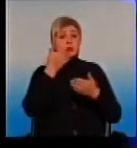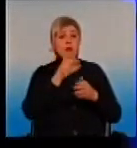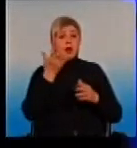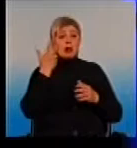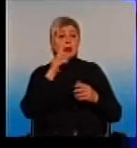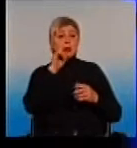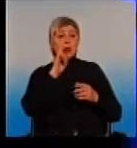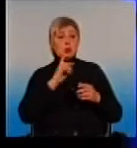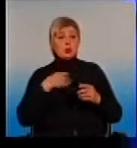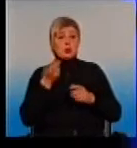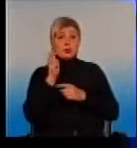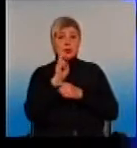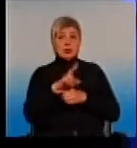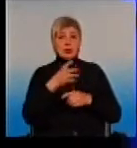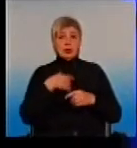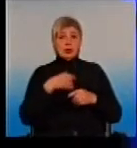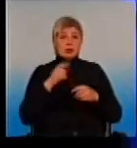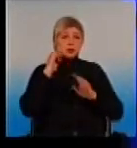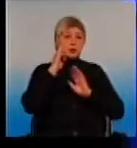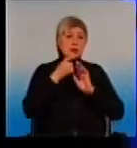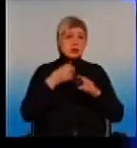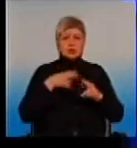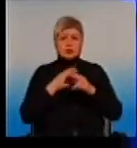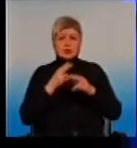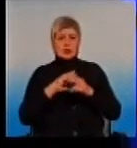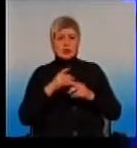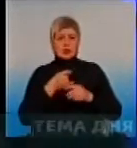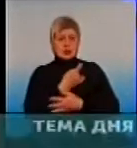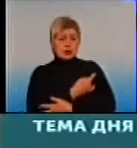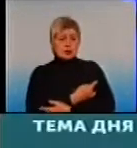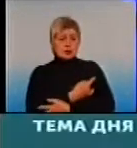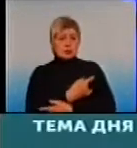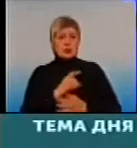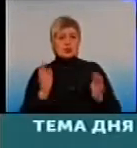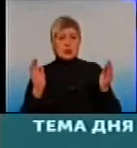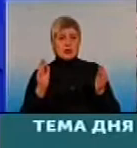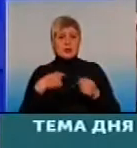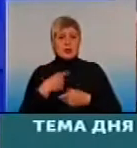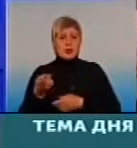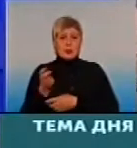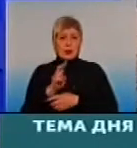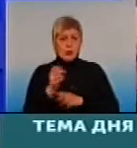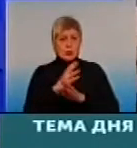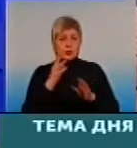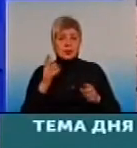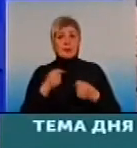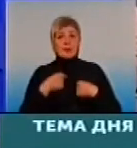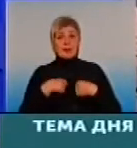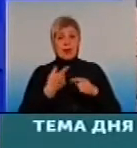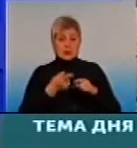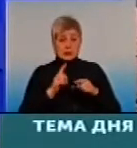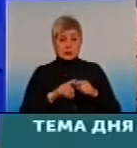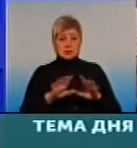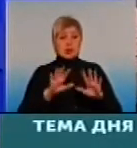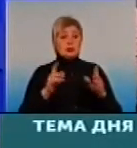Когда, допустим, есть дни, когда с грудными детками приходят, понятно, что там много мам и все стоят там. Питмин декларации отбывается в кабинете безпосередно?